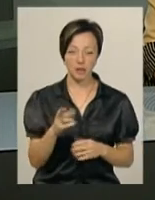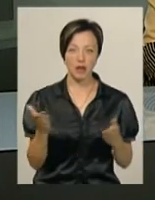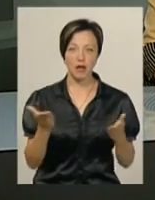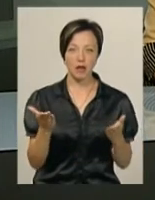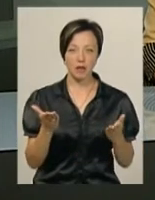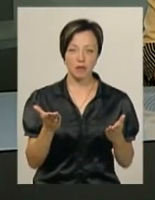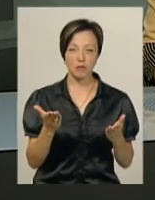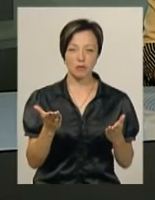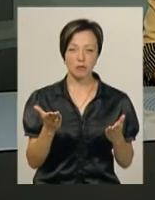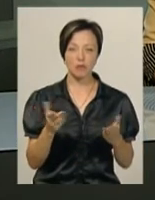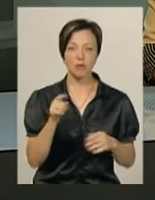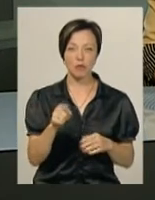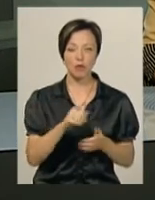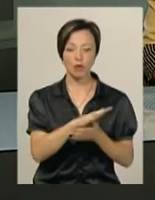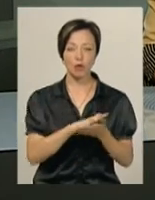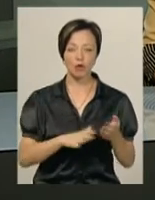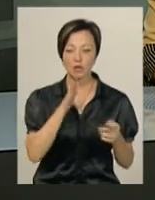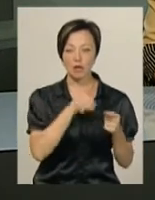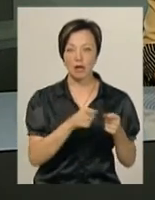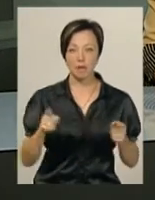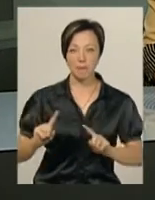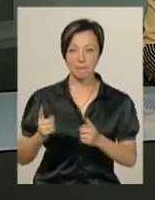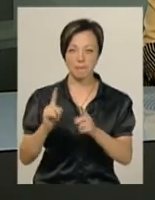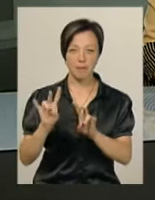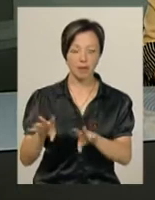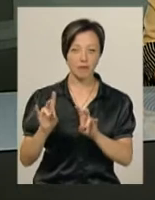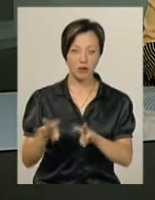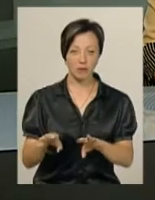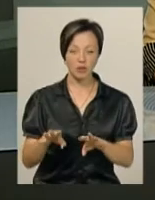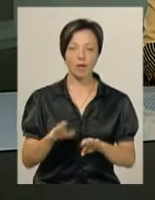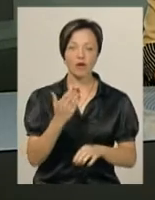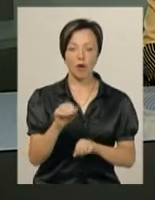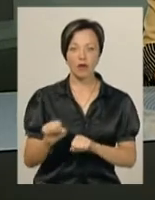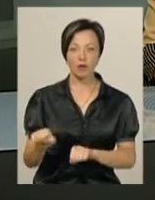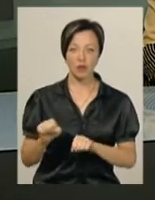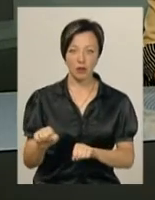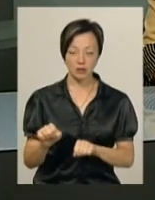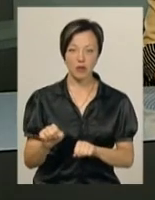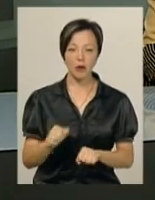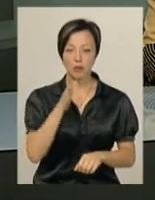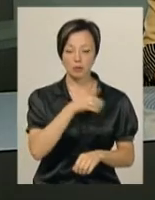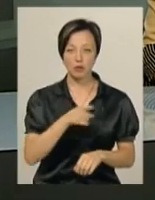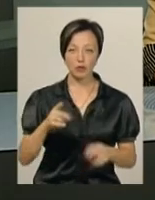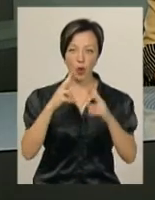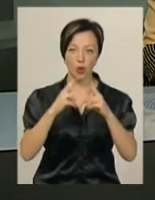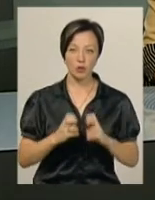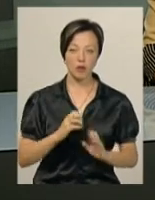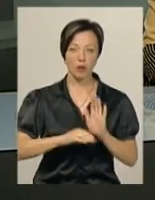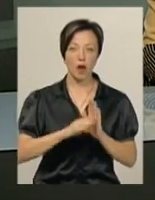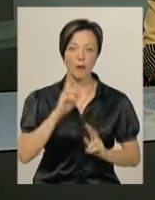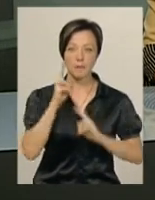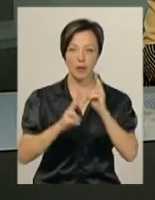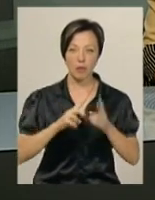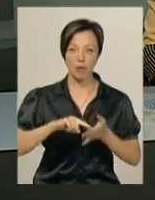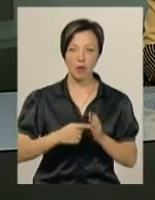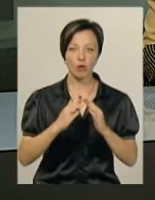яким йому продовжили строк тримання під вартою. Його захисник Максим Шевчишин під час розгляду апеляції наполягав